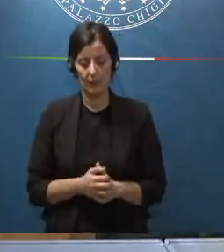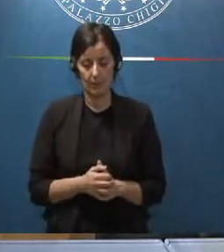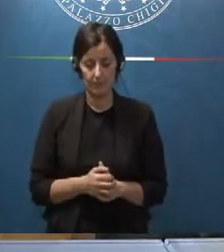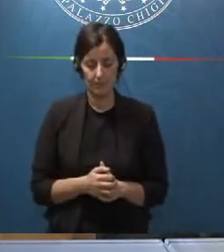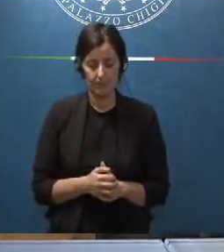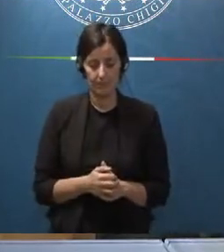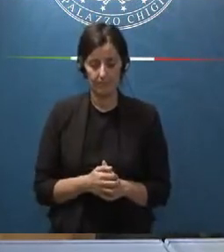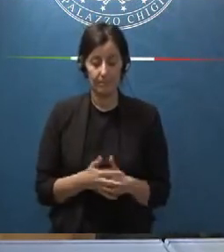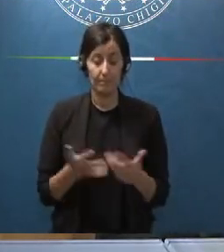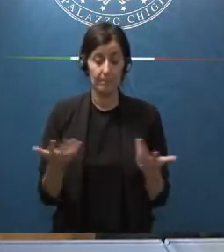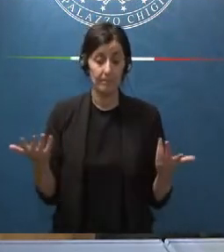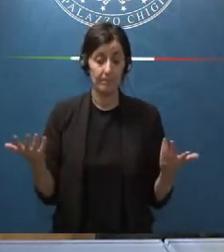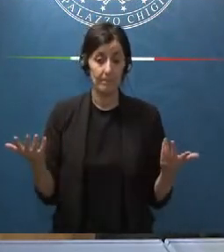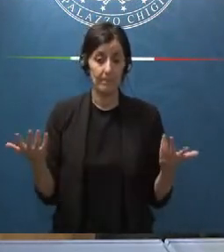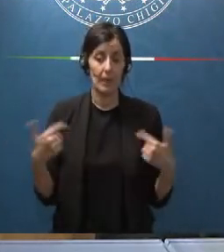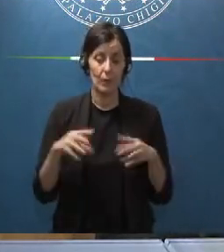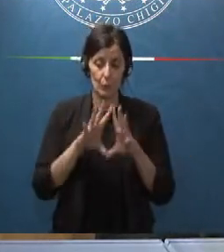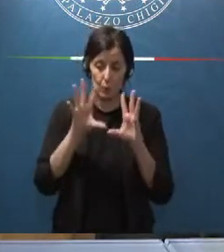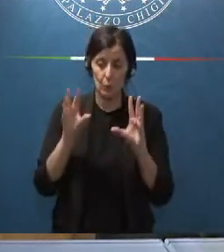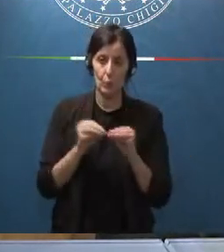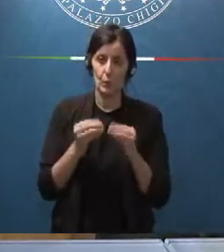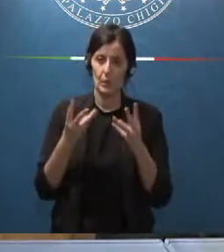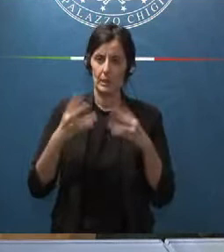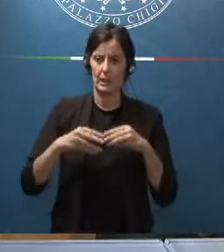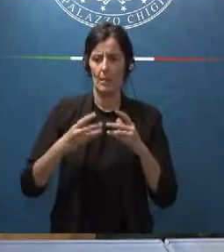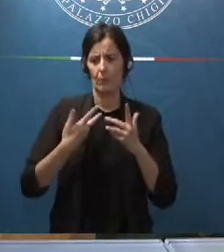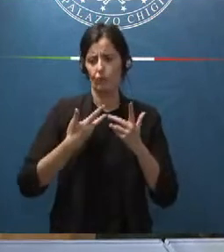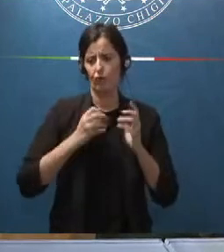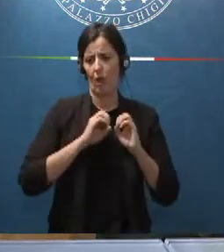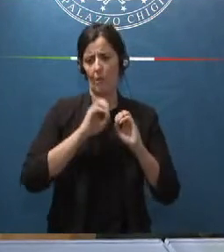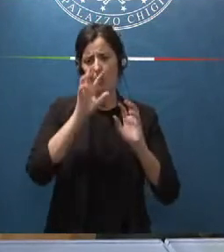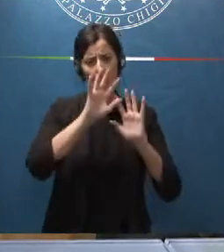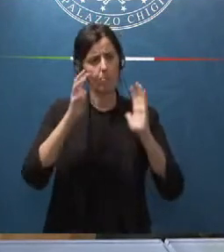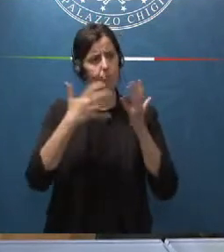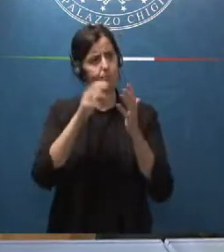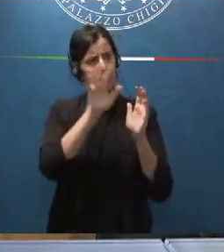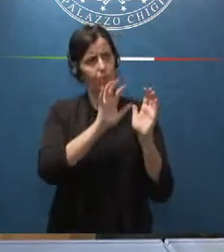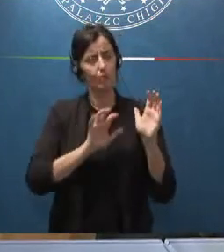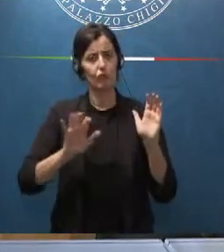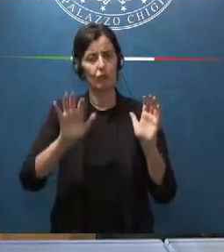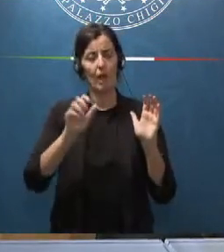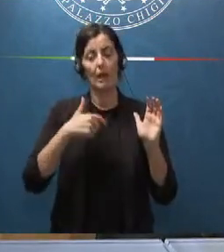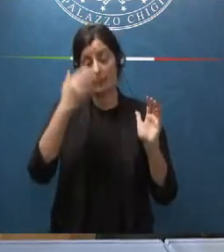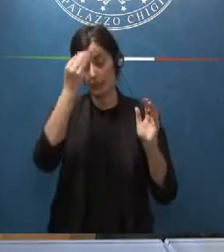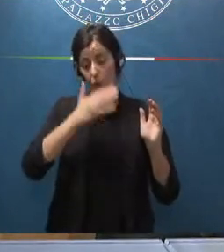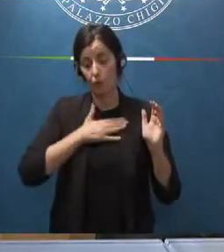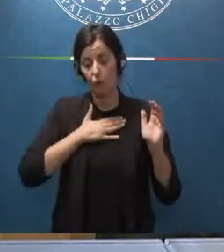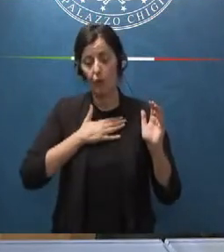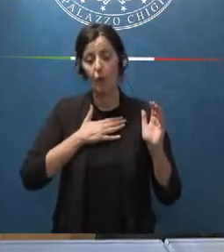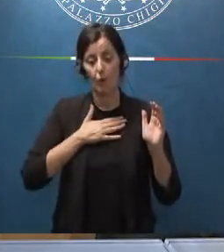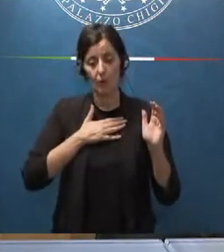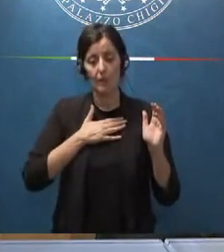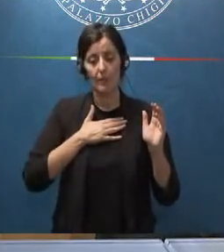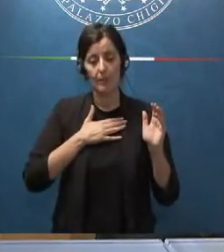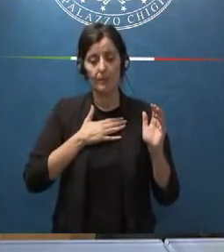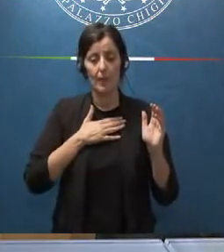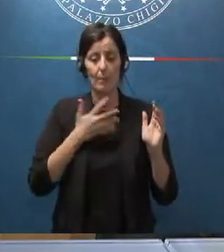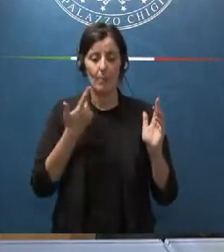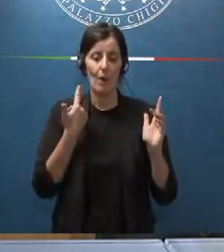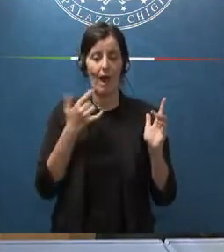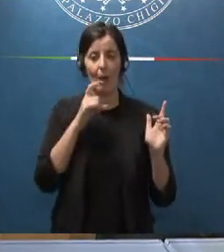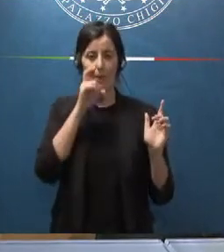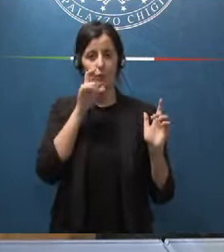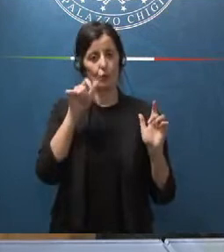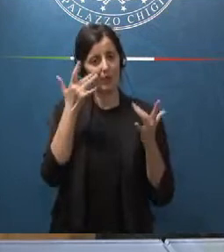sistema che esiste in molti altri paesi e secondo noi enfatizza la presunzione di